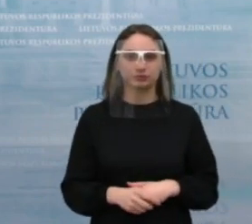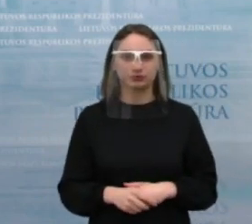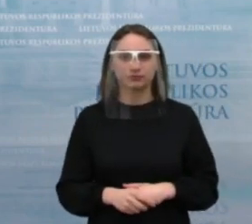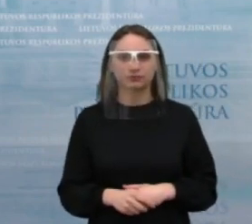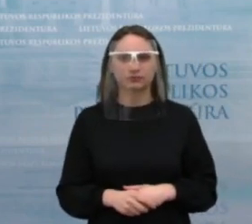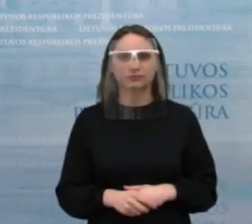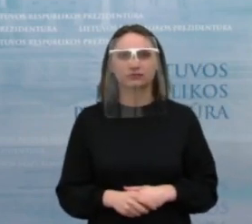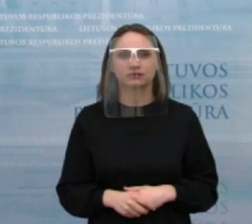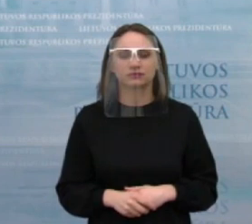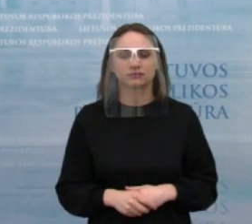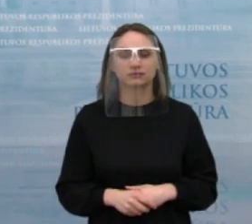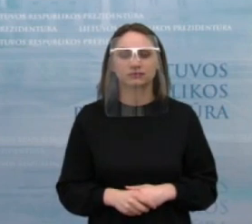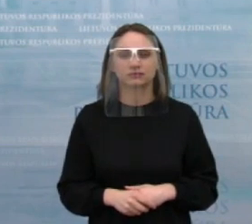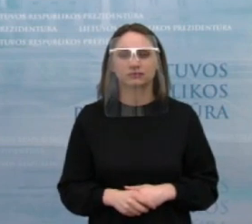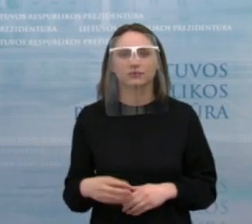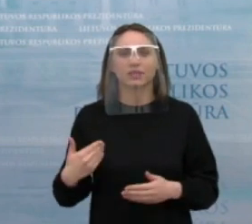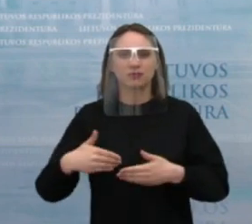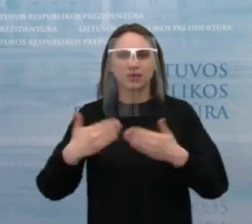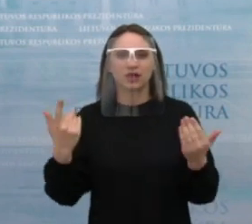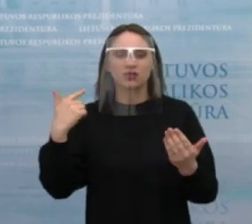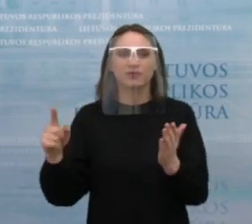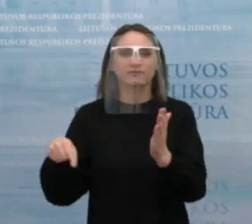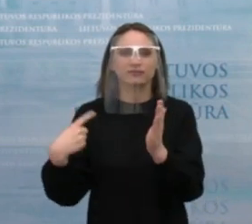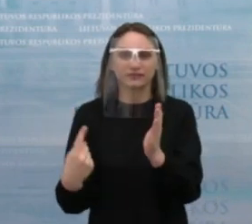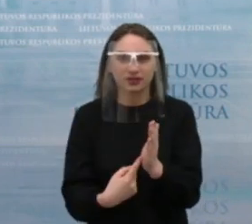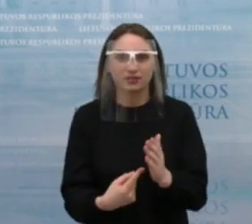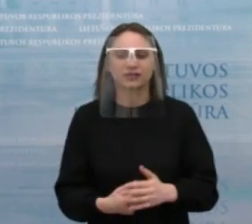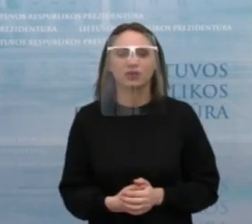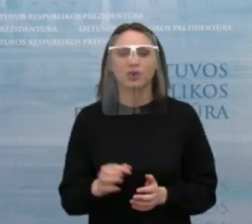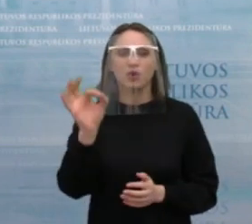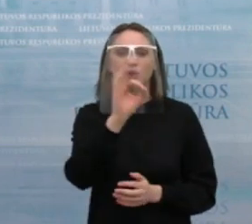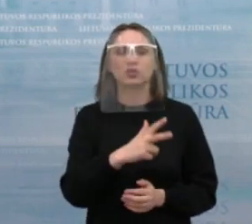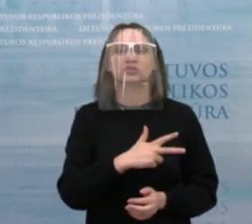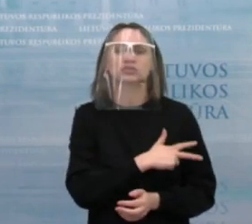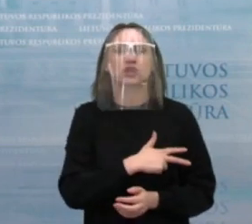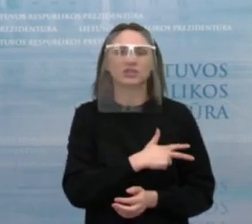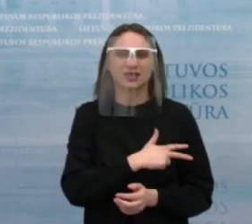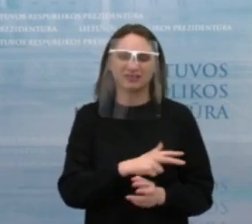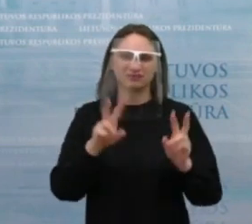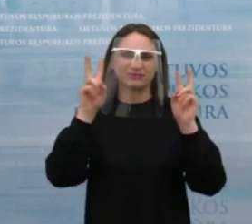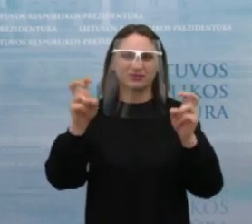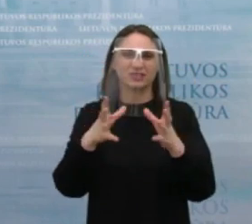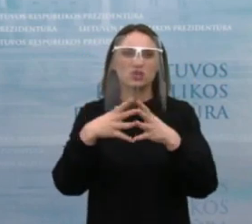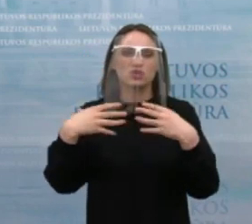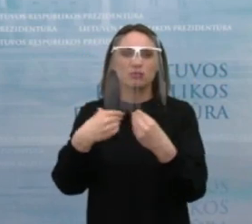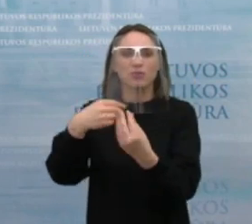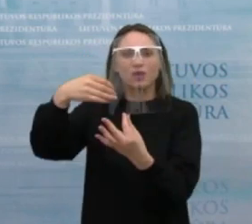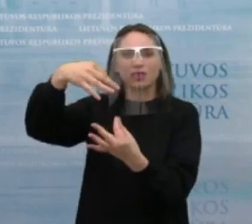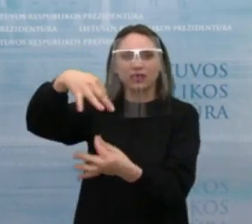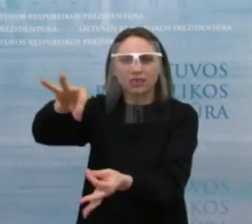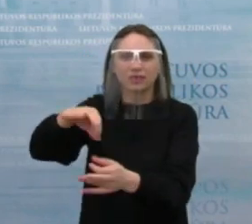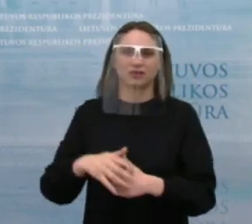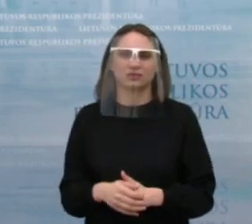Labai diena. Norėjau klausyti, ar kalbėjote, kai buvo avansuota apskritai apie socialinę atskirtį šeimuose, apie